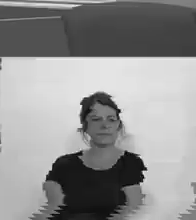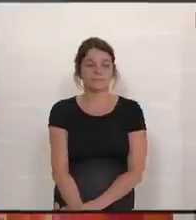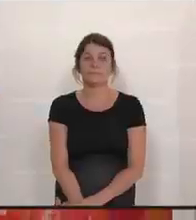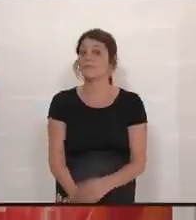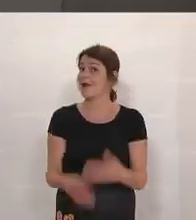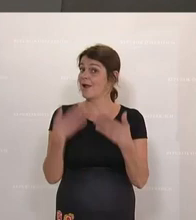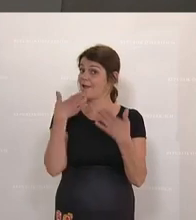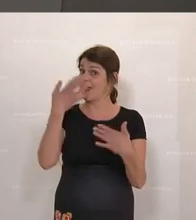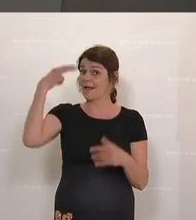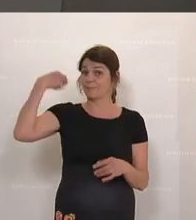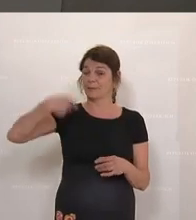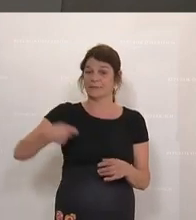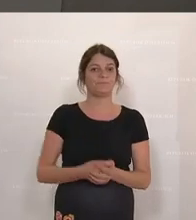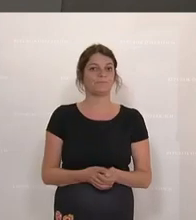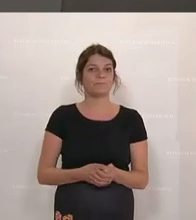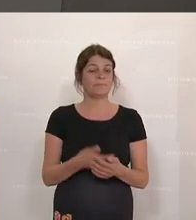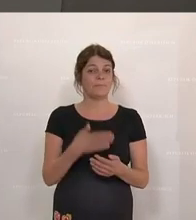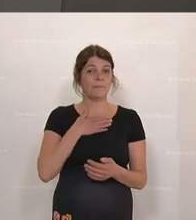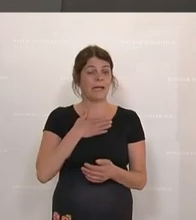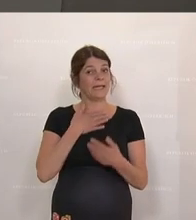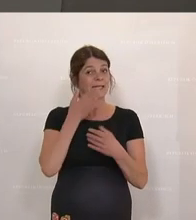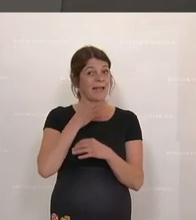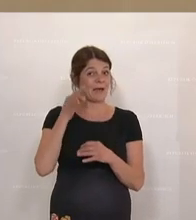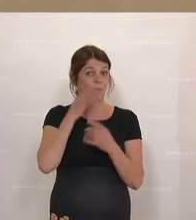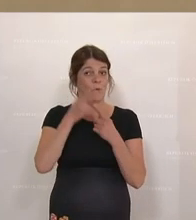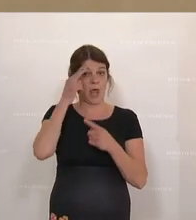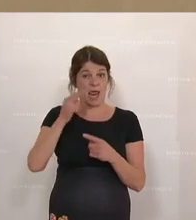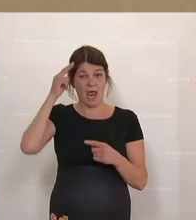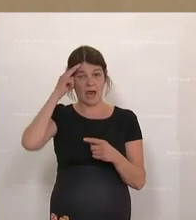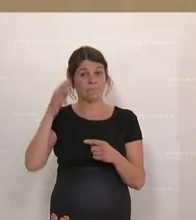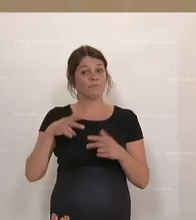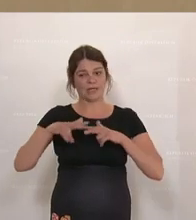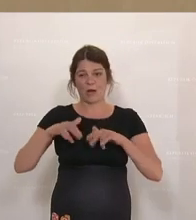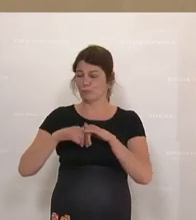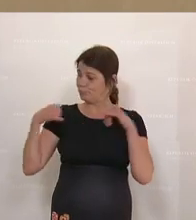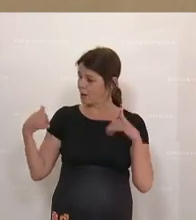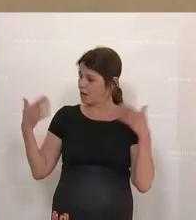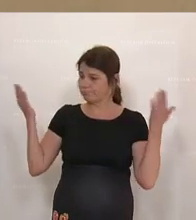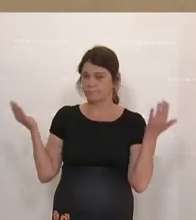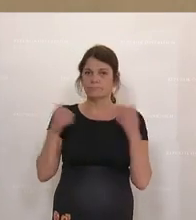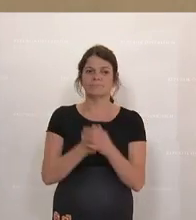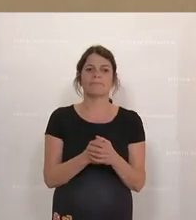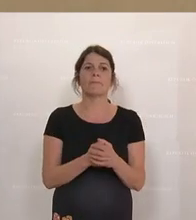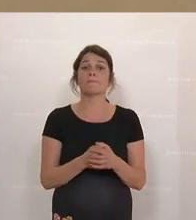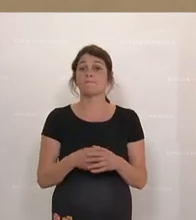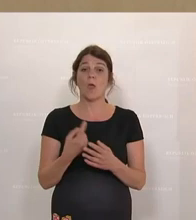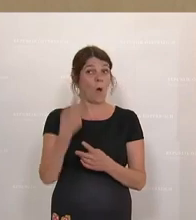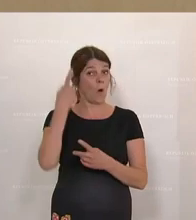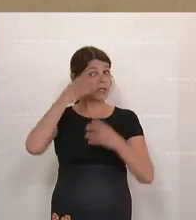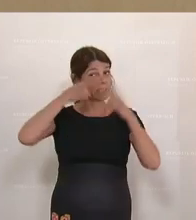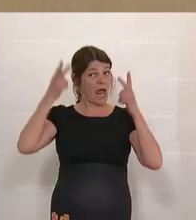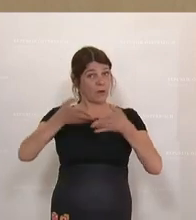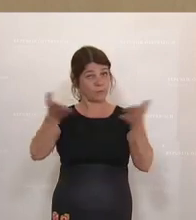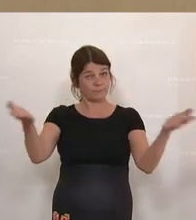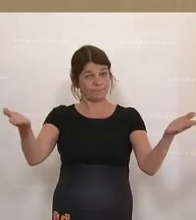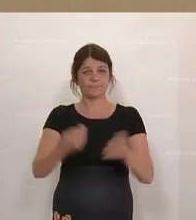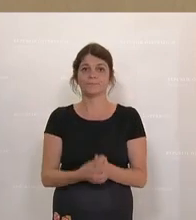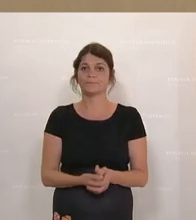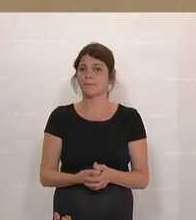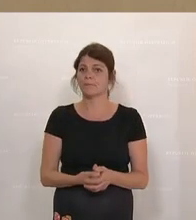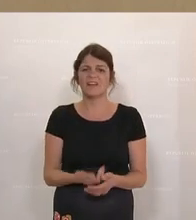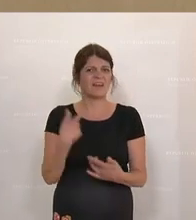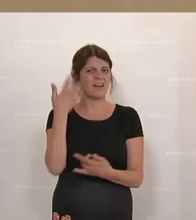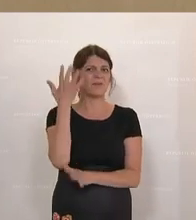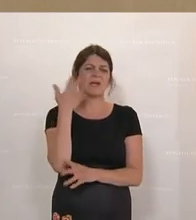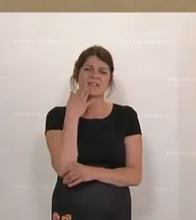Danke, Herr Präsident. Meine Damen und Herren auf der Regierungsbank, hohes Haus. Ich weiß